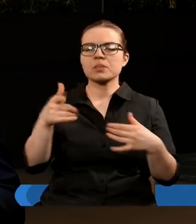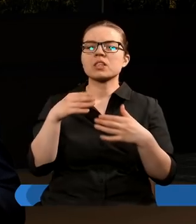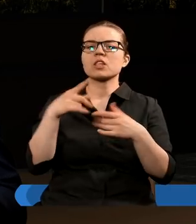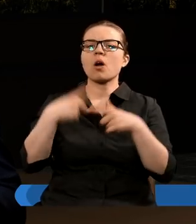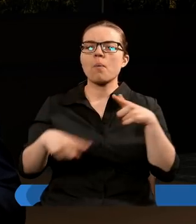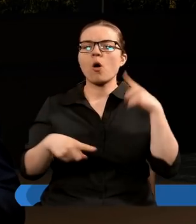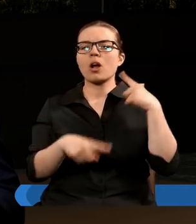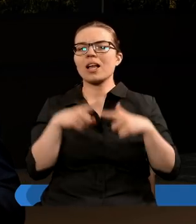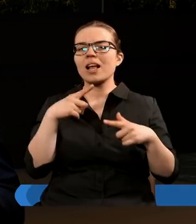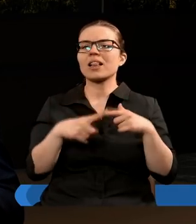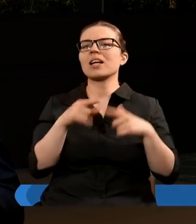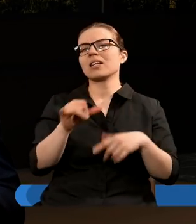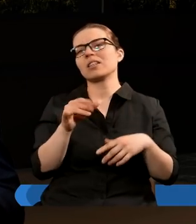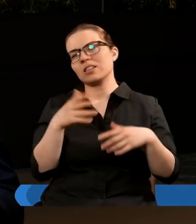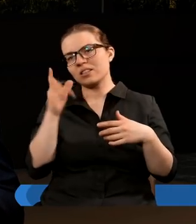narzuca swoją opinię,